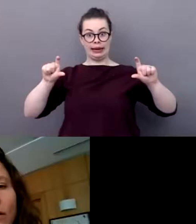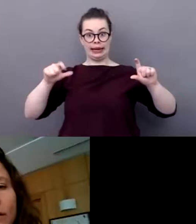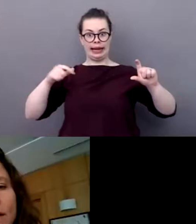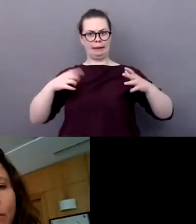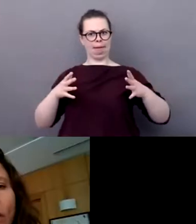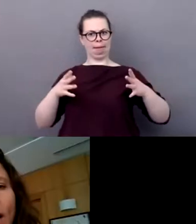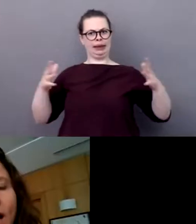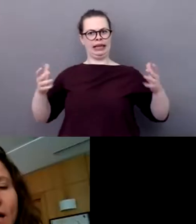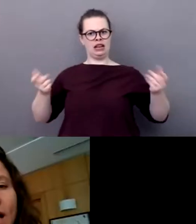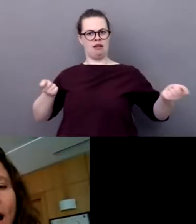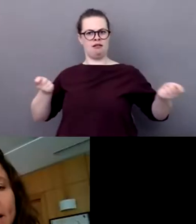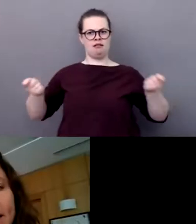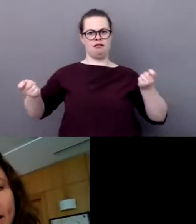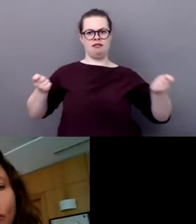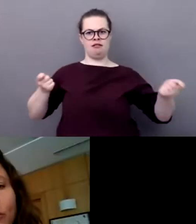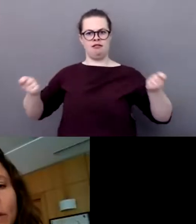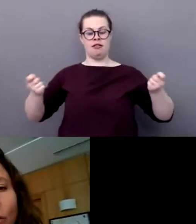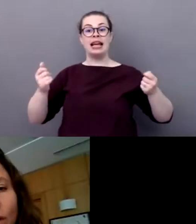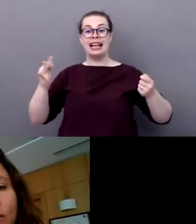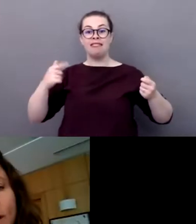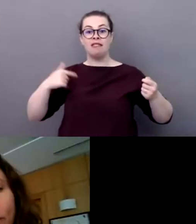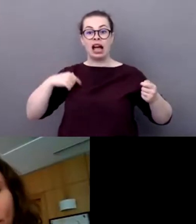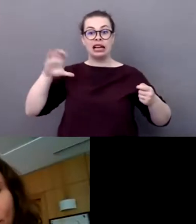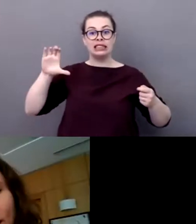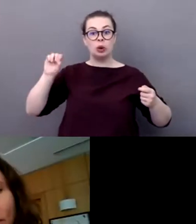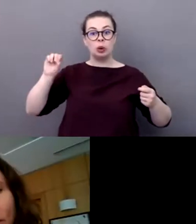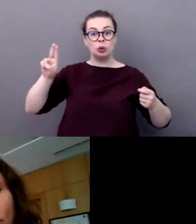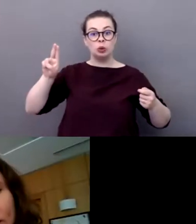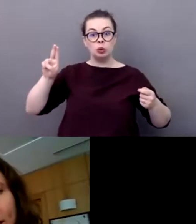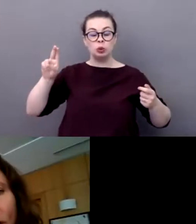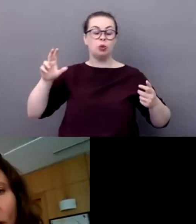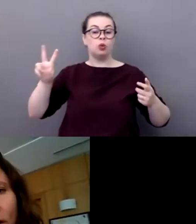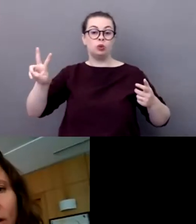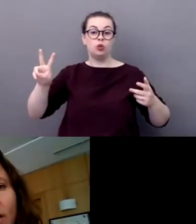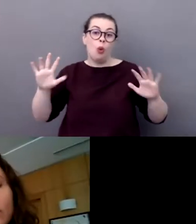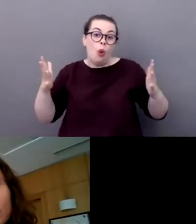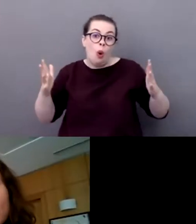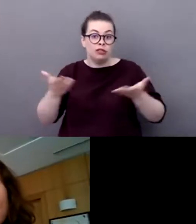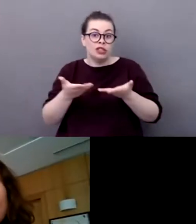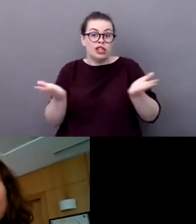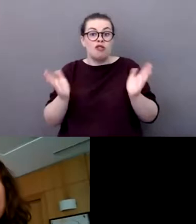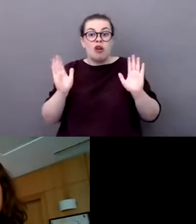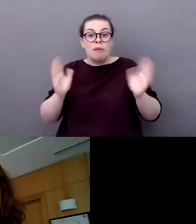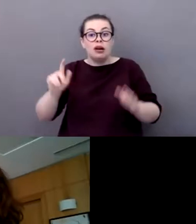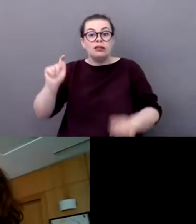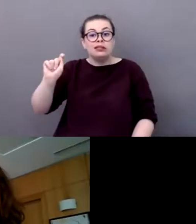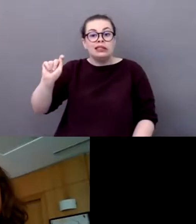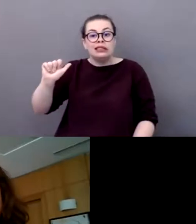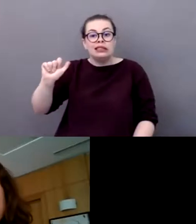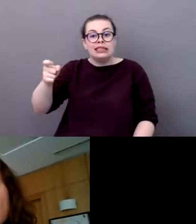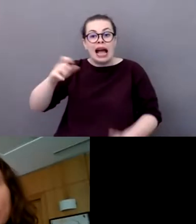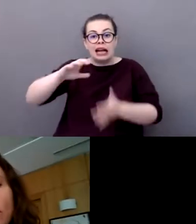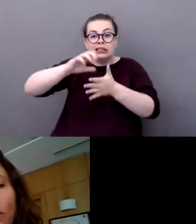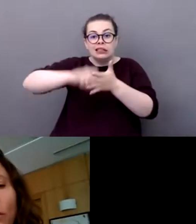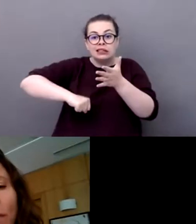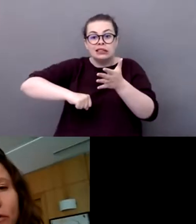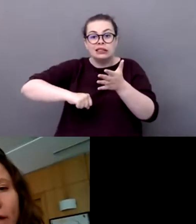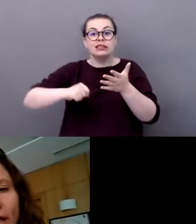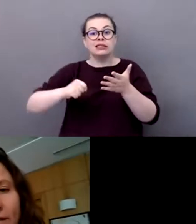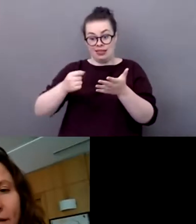ministère des Sports et à ses acteurs pour déployer le savoir rouler à vélo dans les écoles. Donc, vous voyez, c'est des synergies